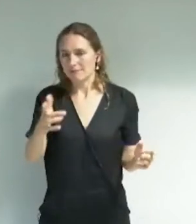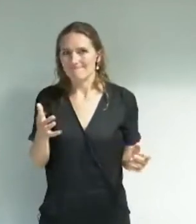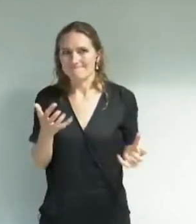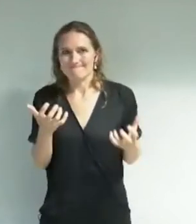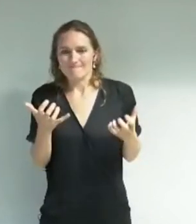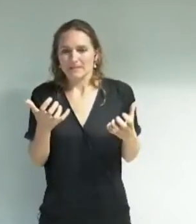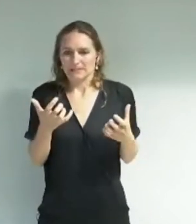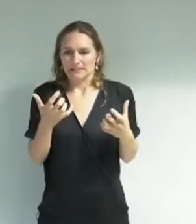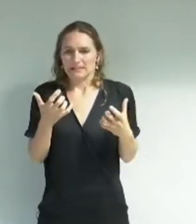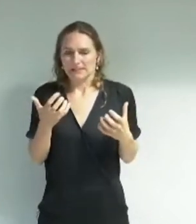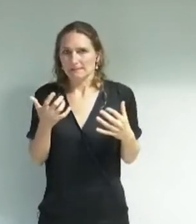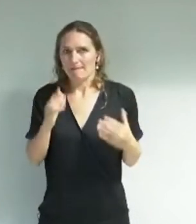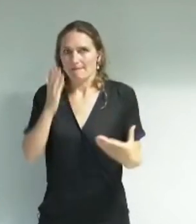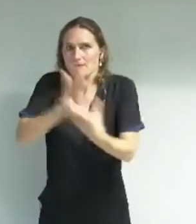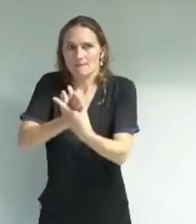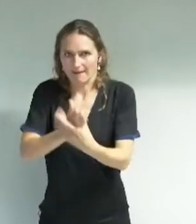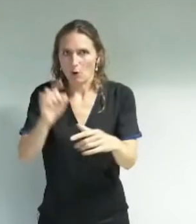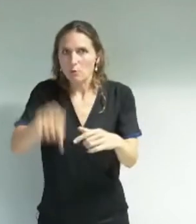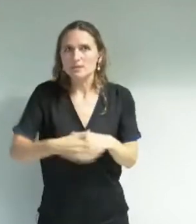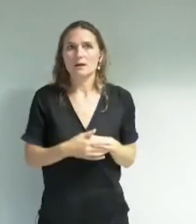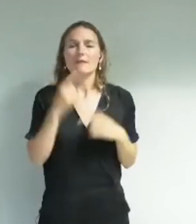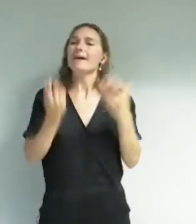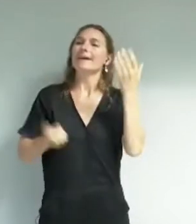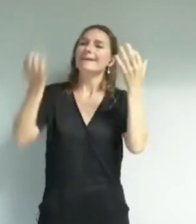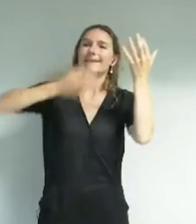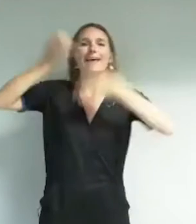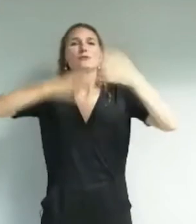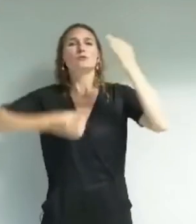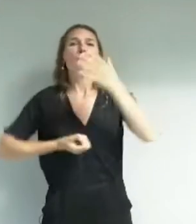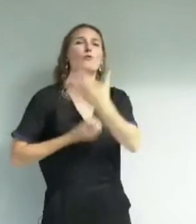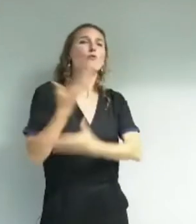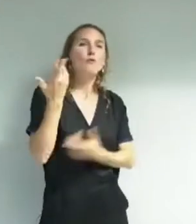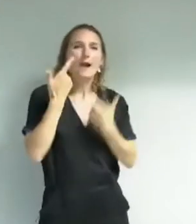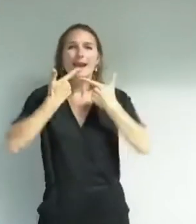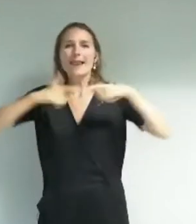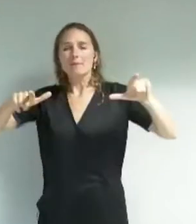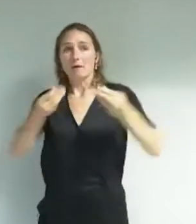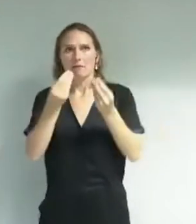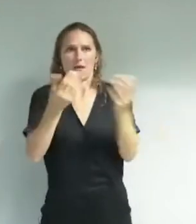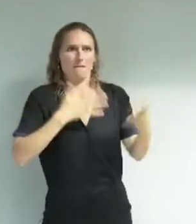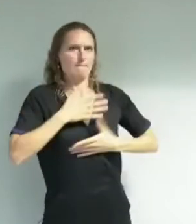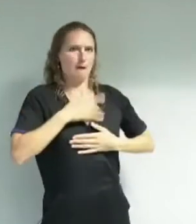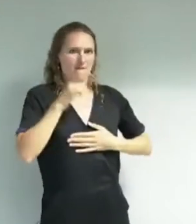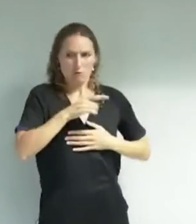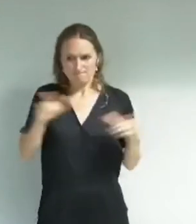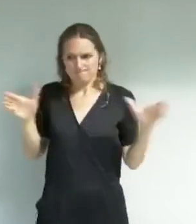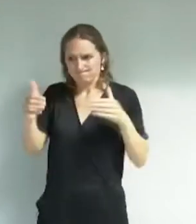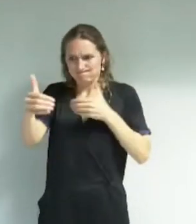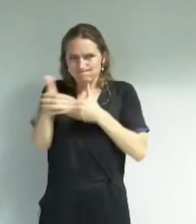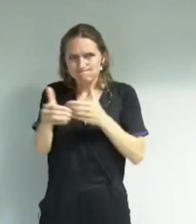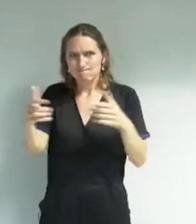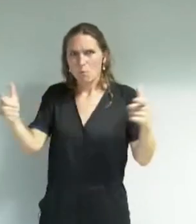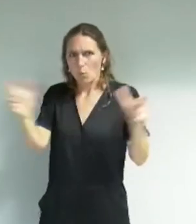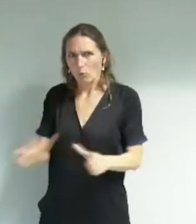création culturelle libre vous fait peur vous voulez la domestiquer elle doit être au service de votre idéologie sous des